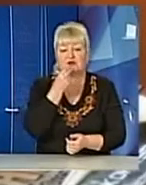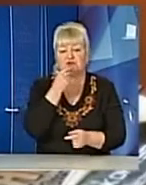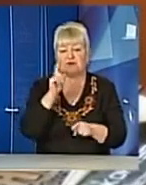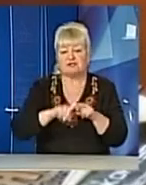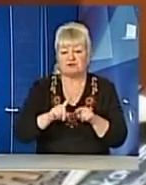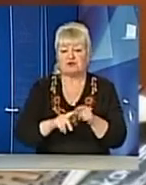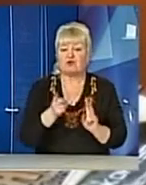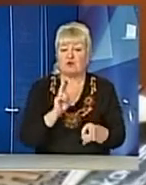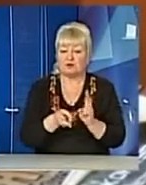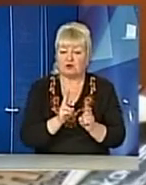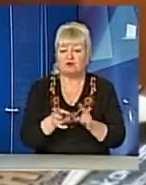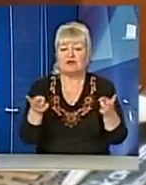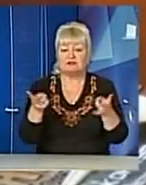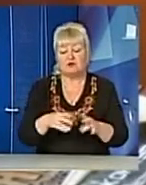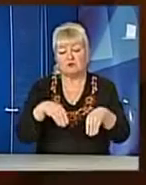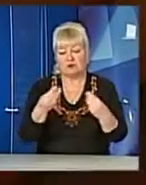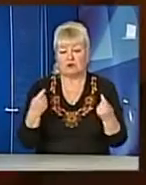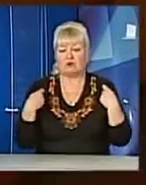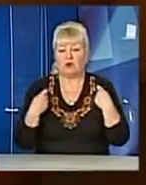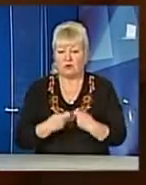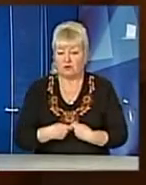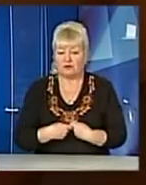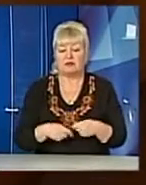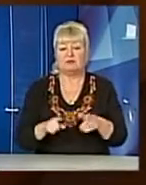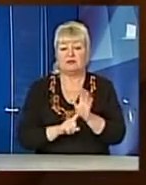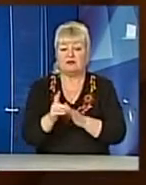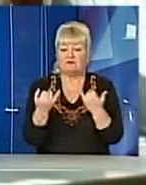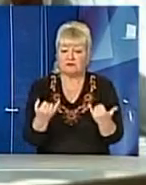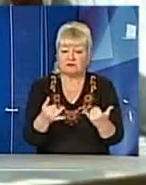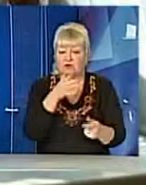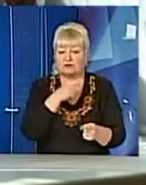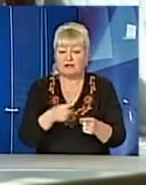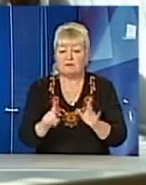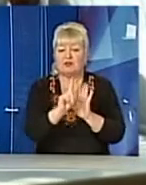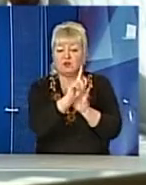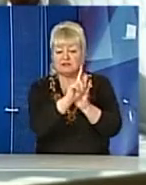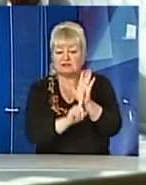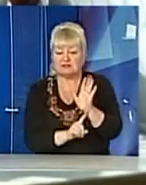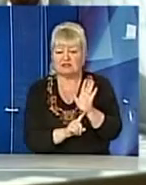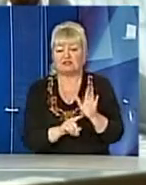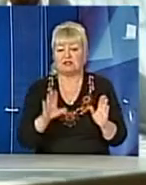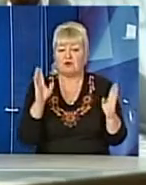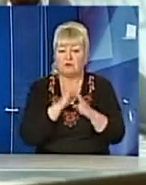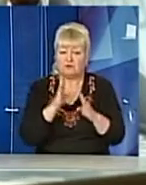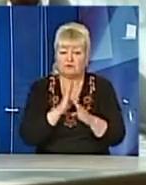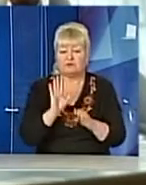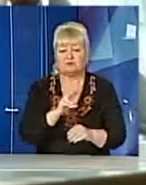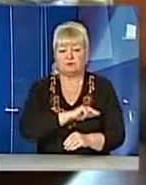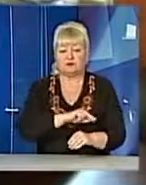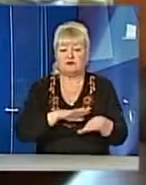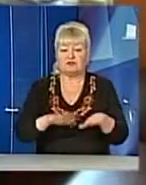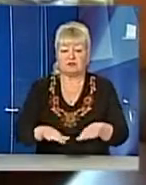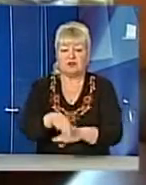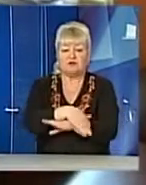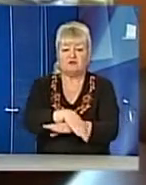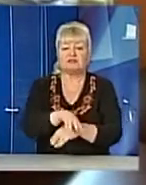приготування, за необхідності видають одяг. Також від сьогодні на період значного зниження температури повітря працюватимуть пункти обігріву